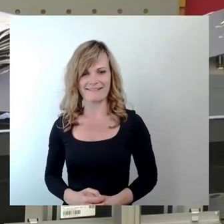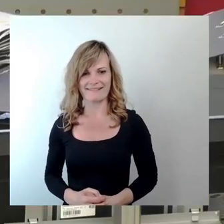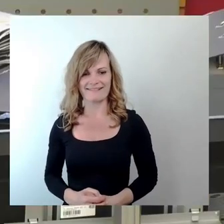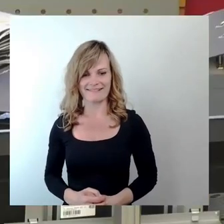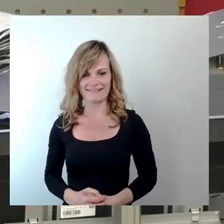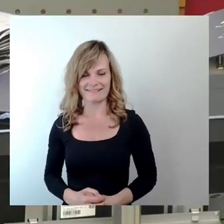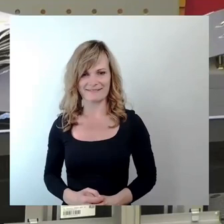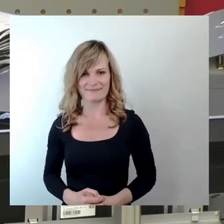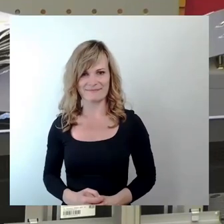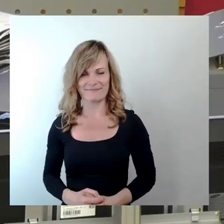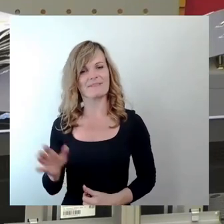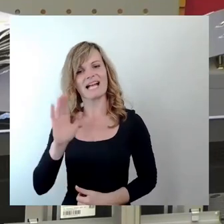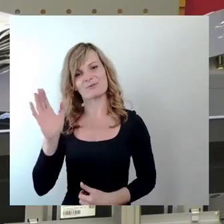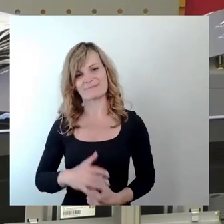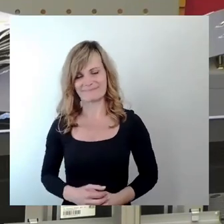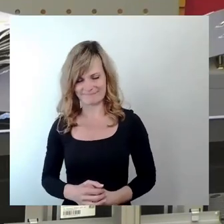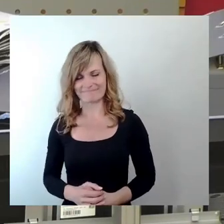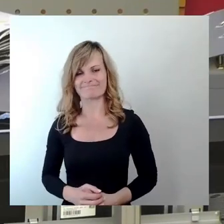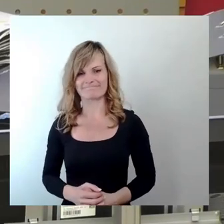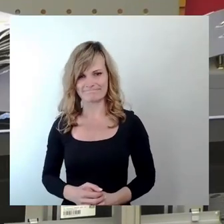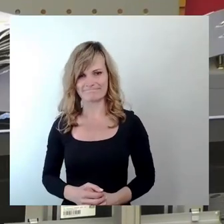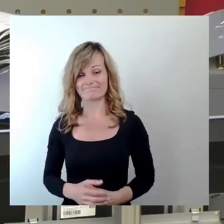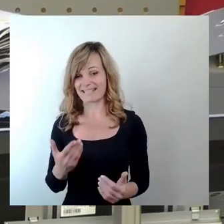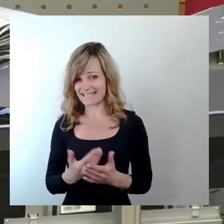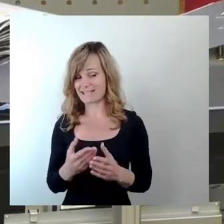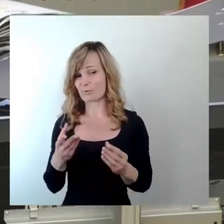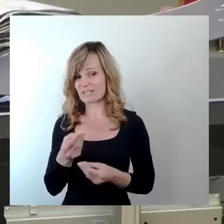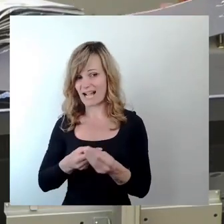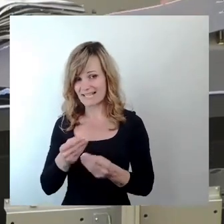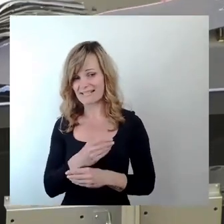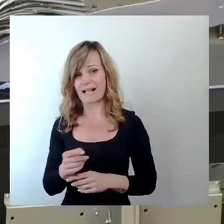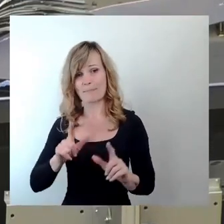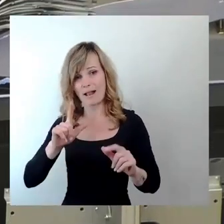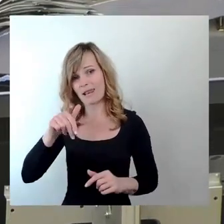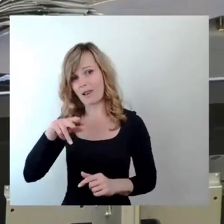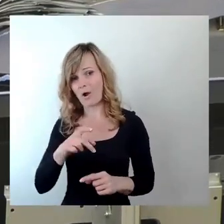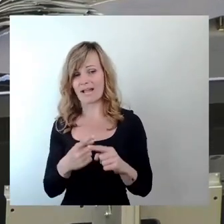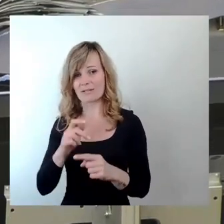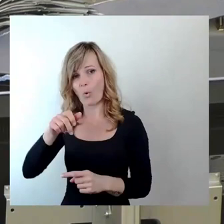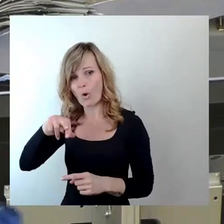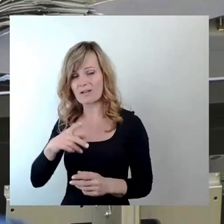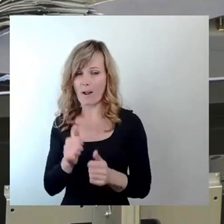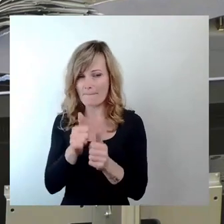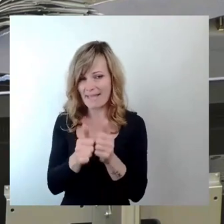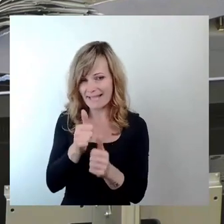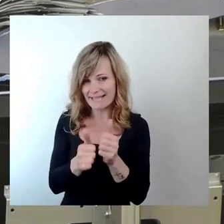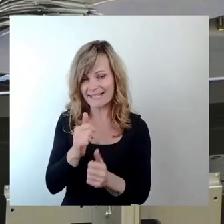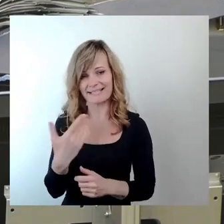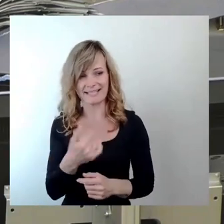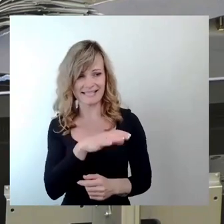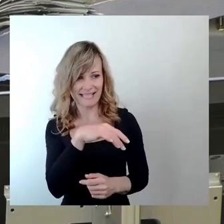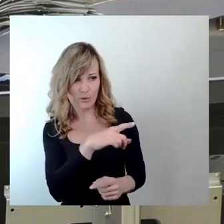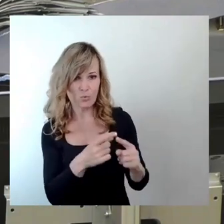Hallo. Diesen unterhaltsamen Law and Order Battle zwischen einer laissez-fairen CDU und den grünen